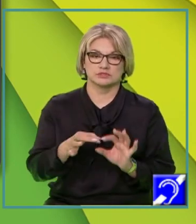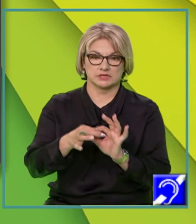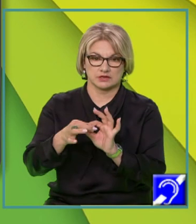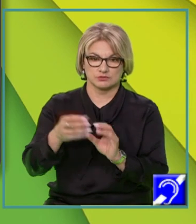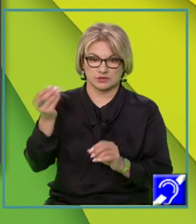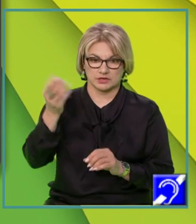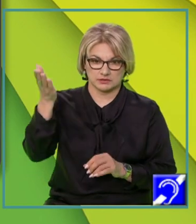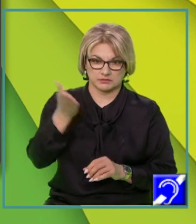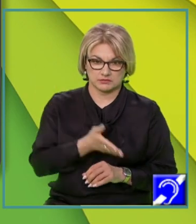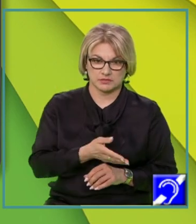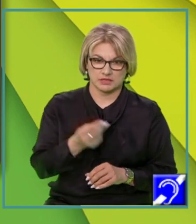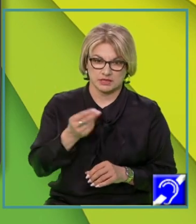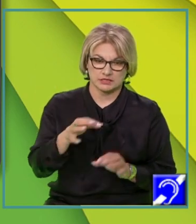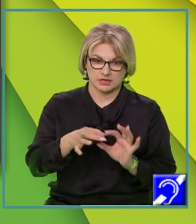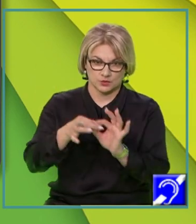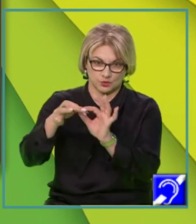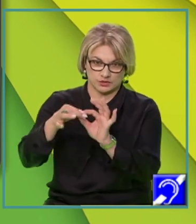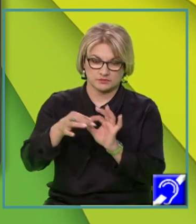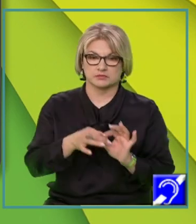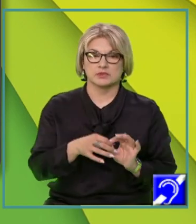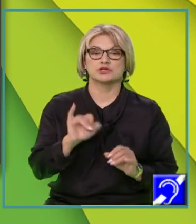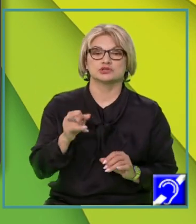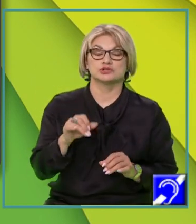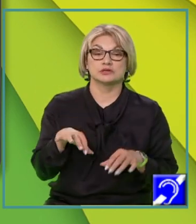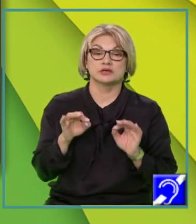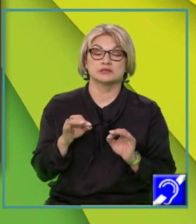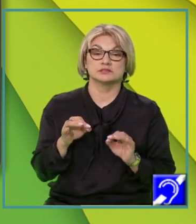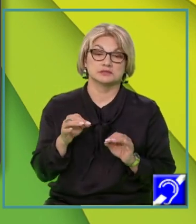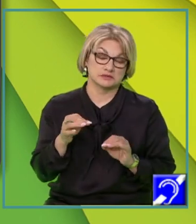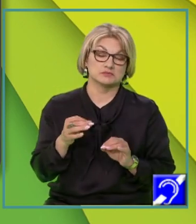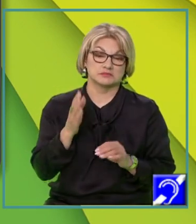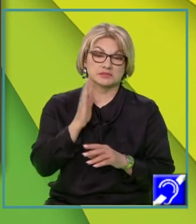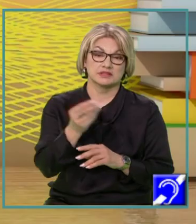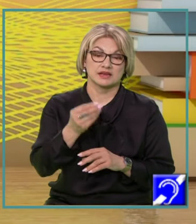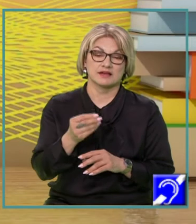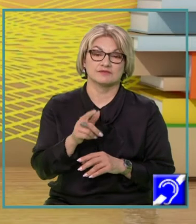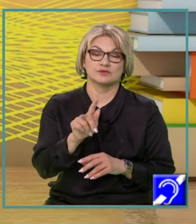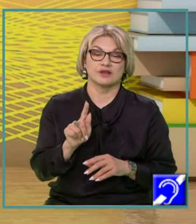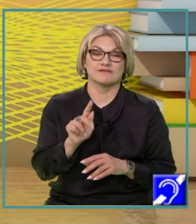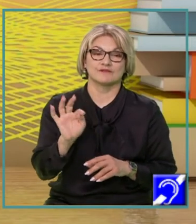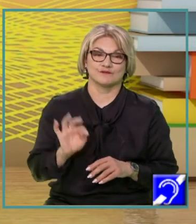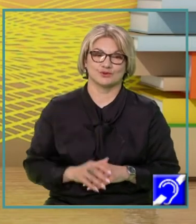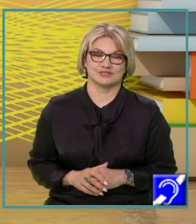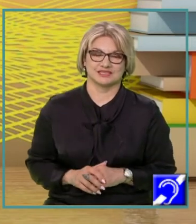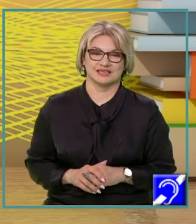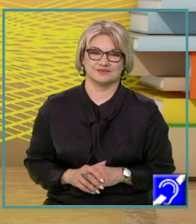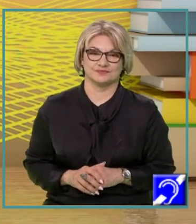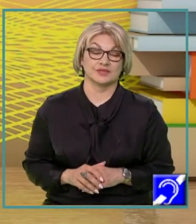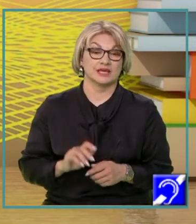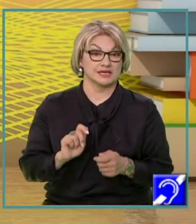și determinăm graficul funcției liniare. Sau,